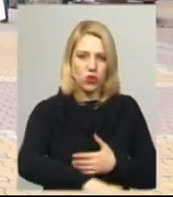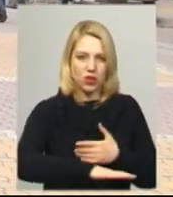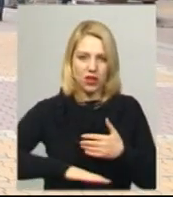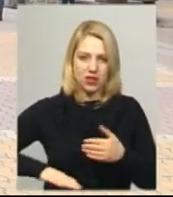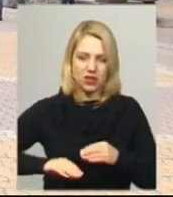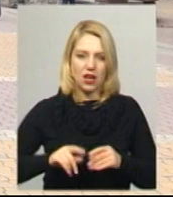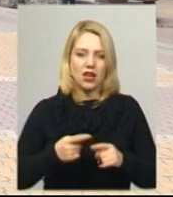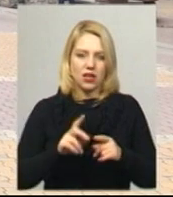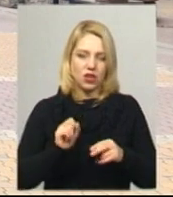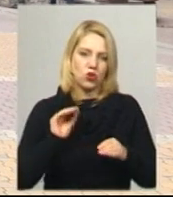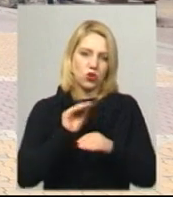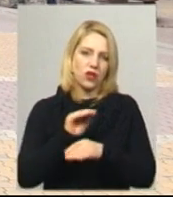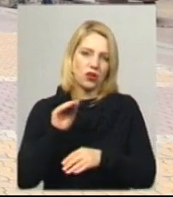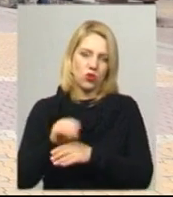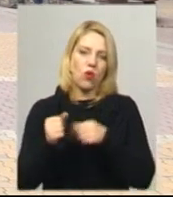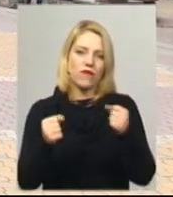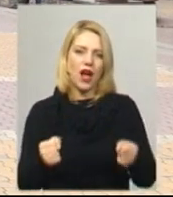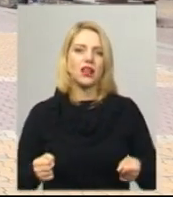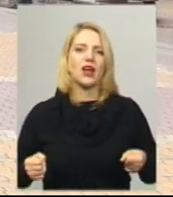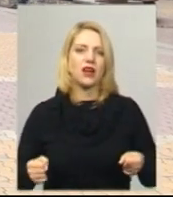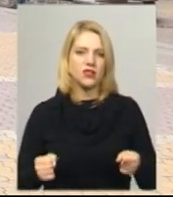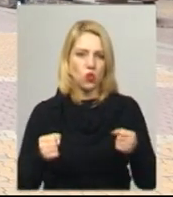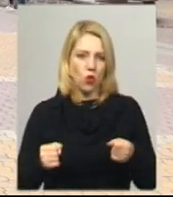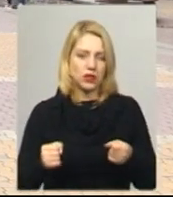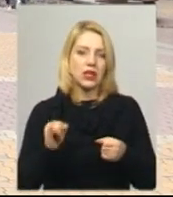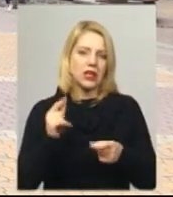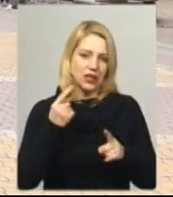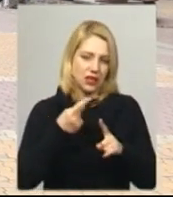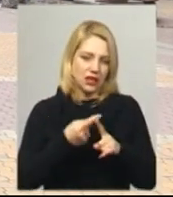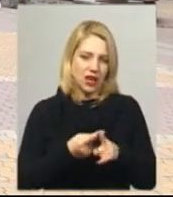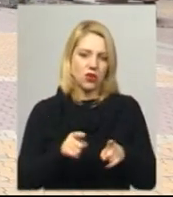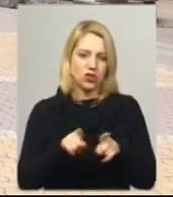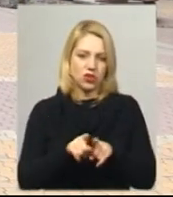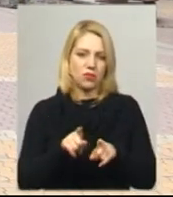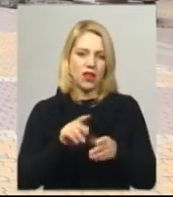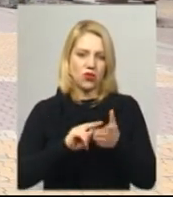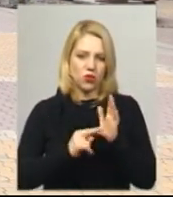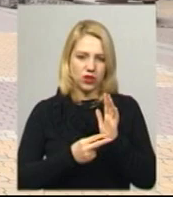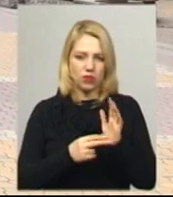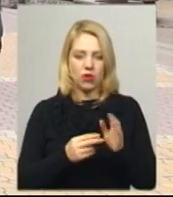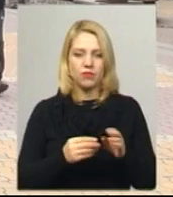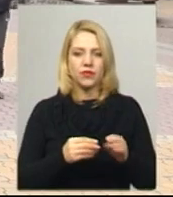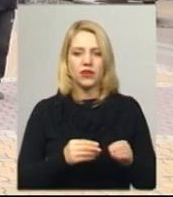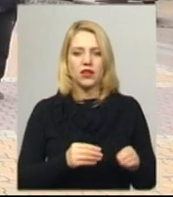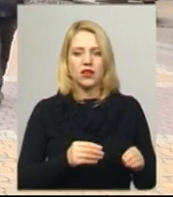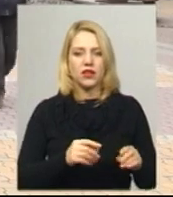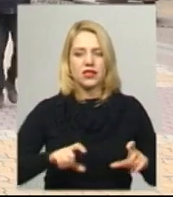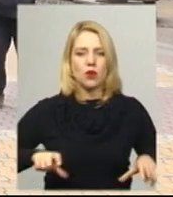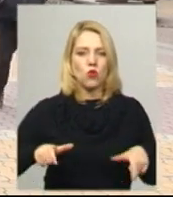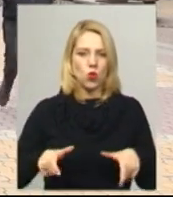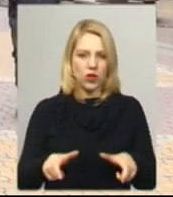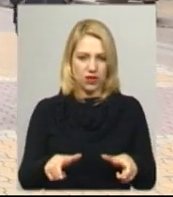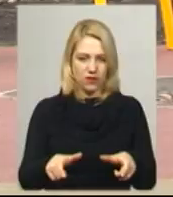атракціони. Також плануємо викласти з бруківки